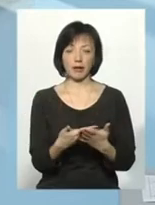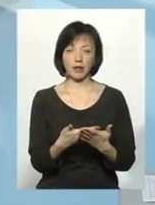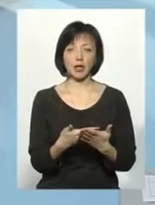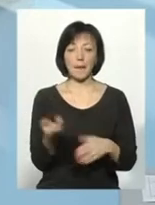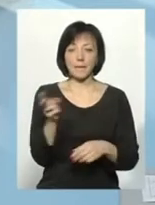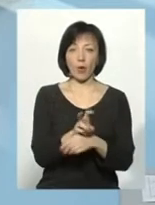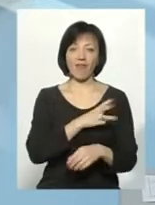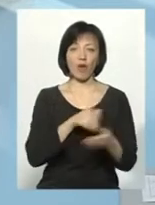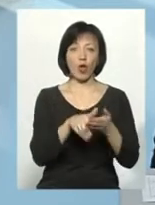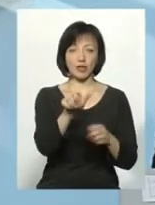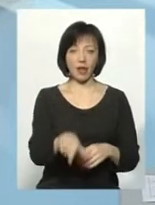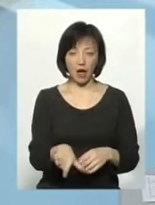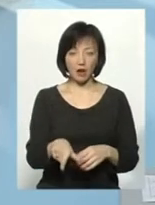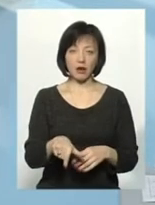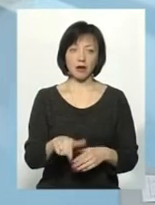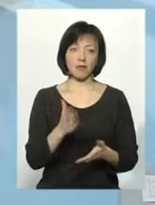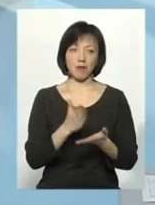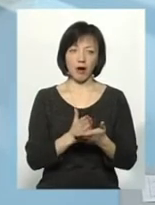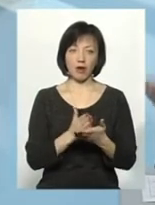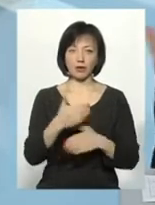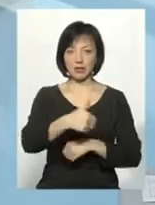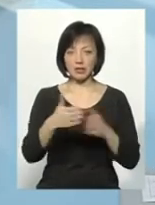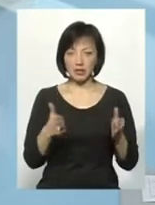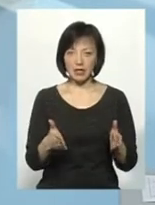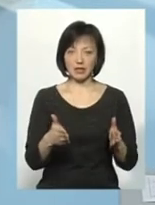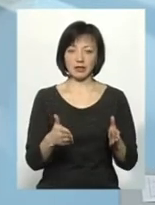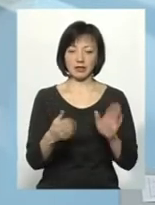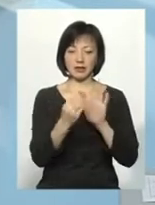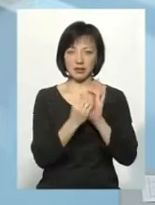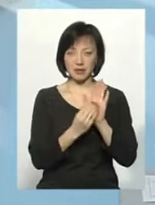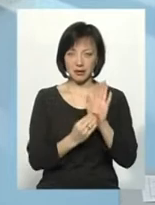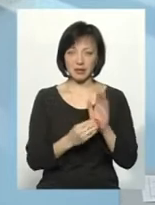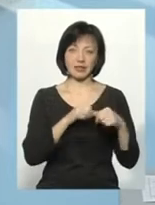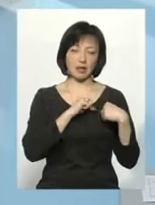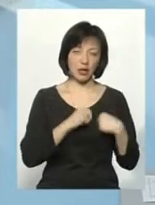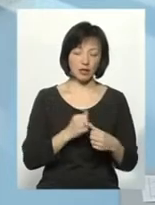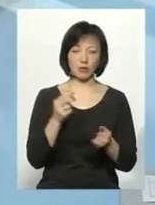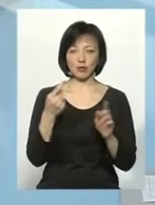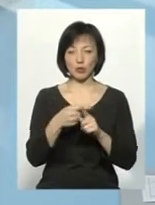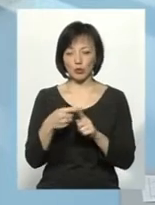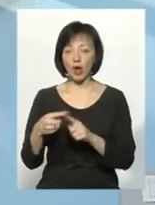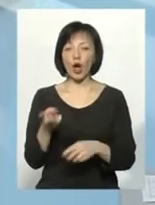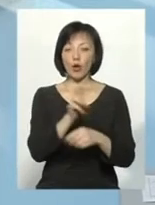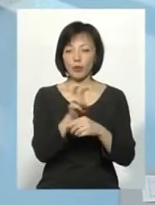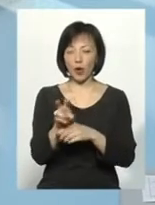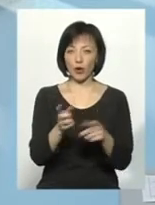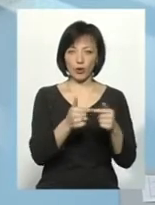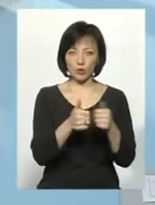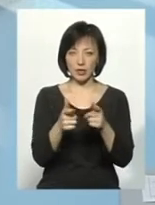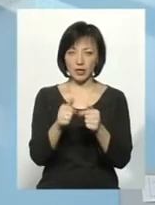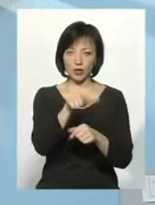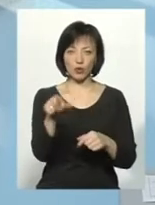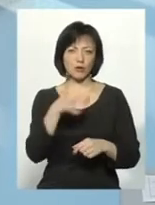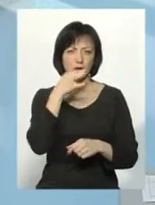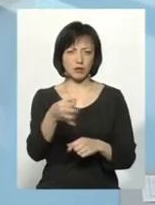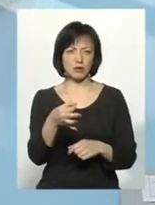приходять волонтери наші, які мають, як вже казала, скриньки, ідентифікатори, сердечки до людей в різні організації, а людям